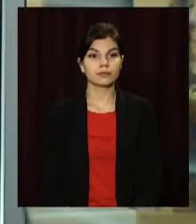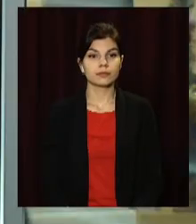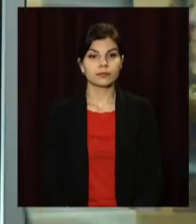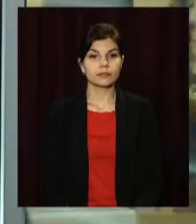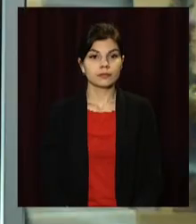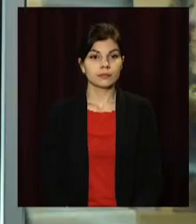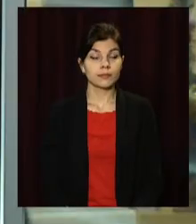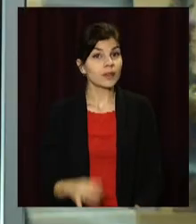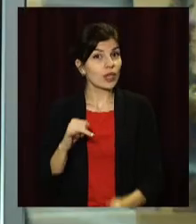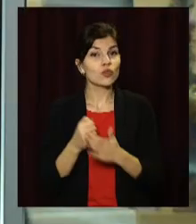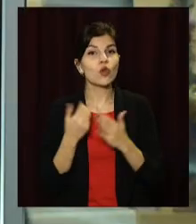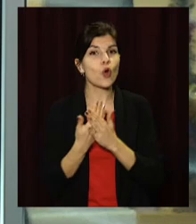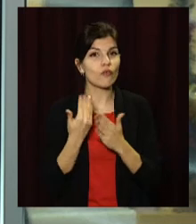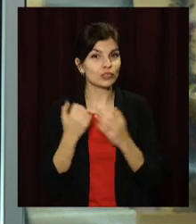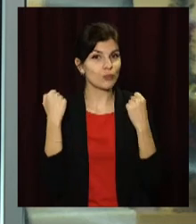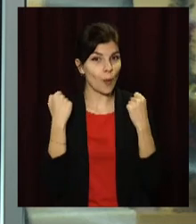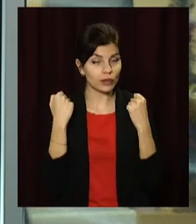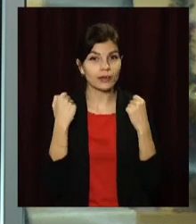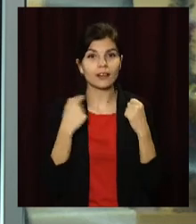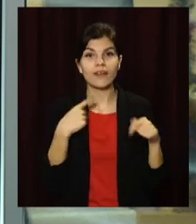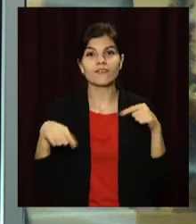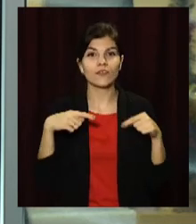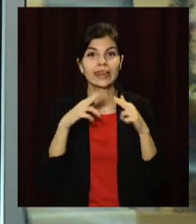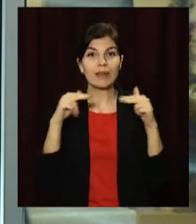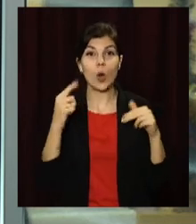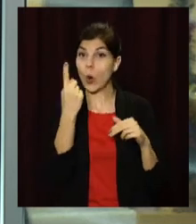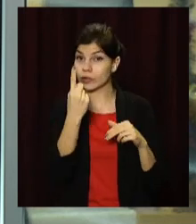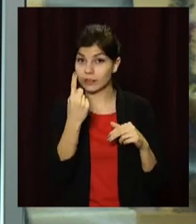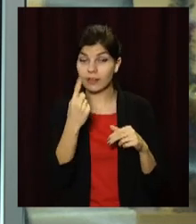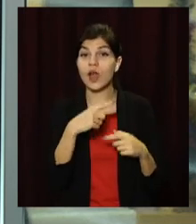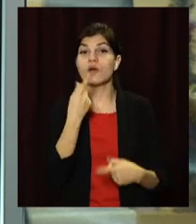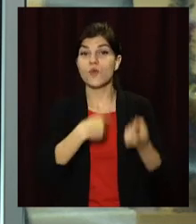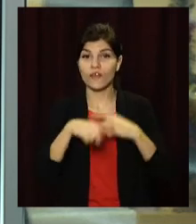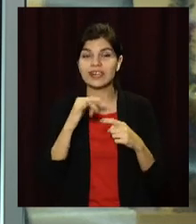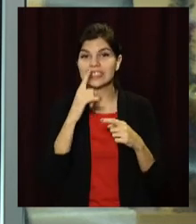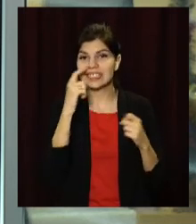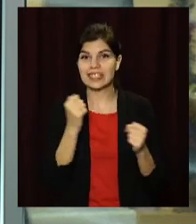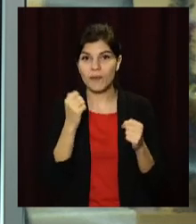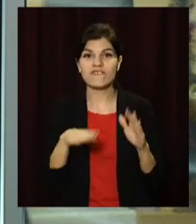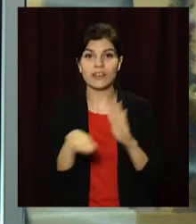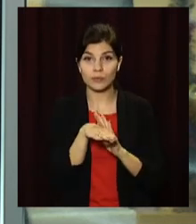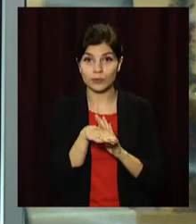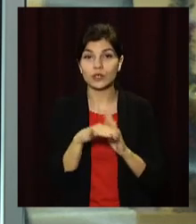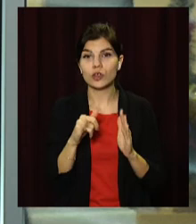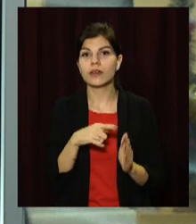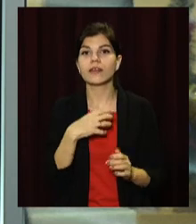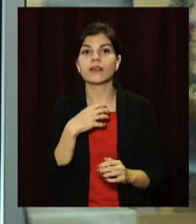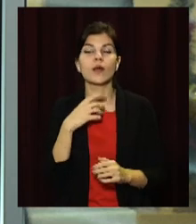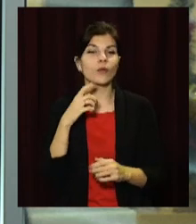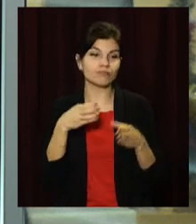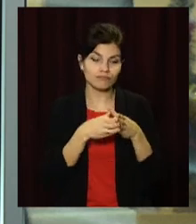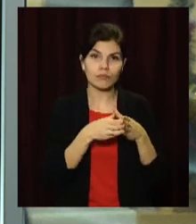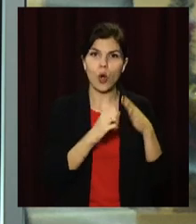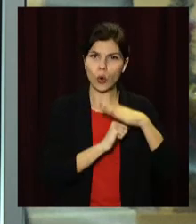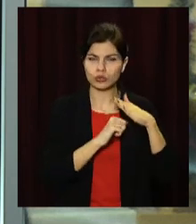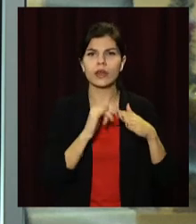І до новин спорту. Футболісти спортклубу «Дніпро-1» повернулися із зимової відпустки. І основний та молодіжний